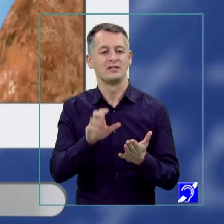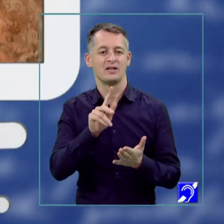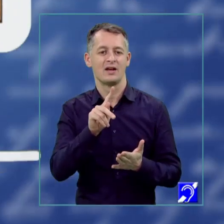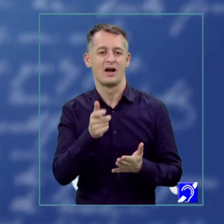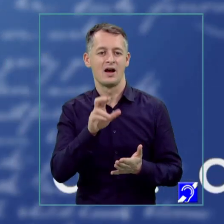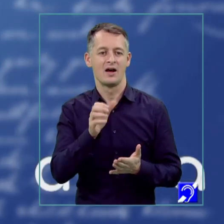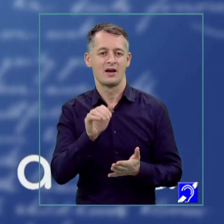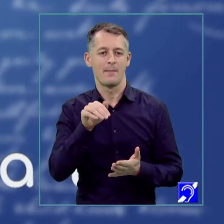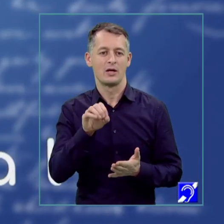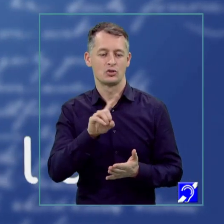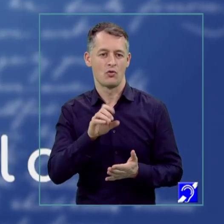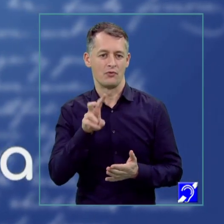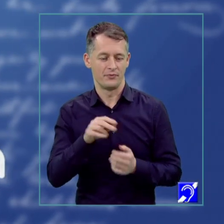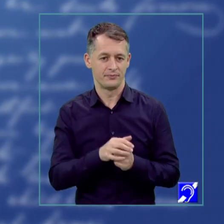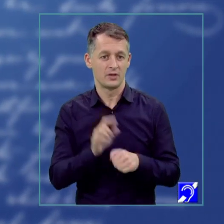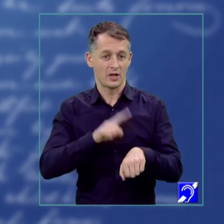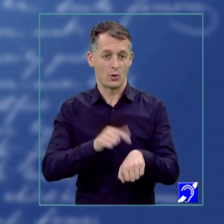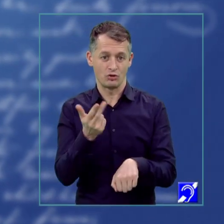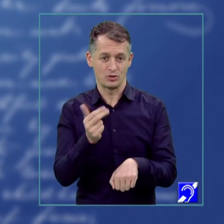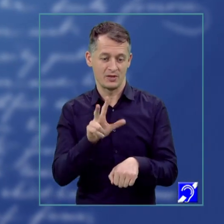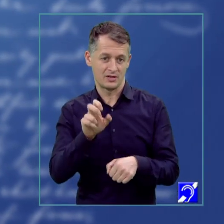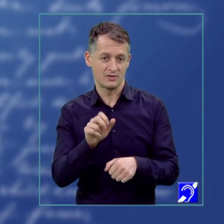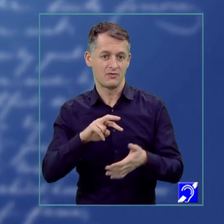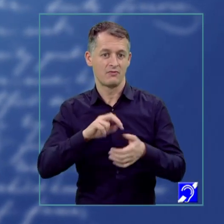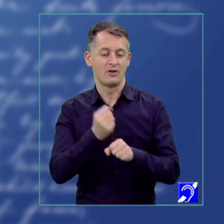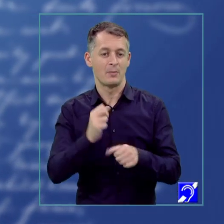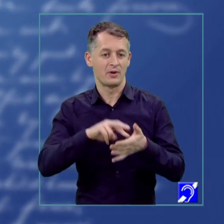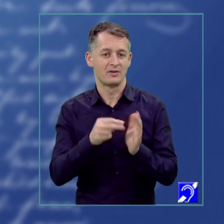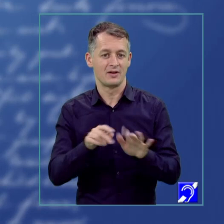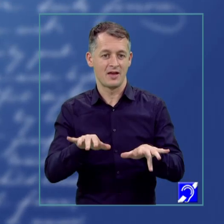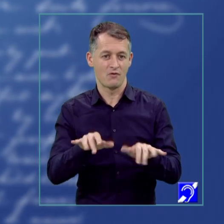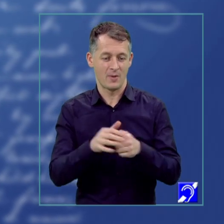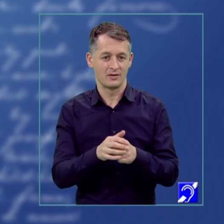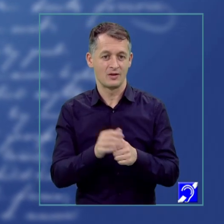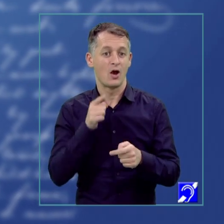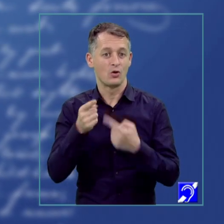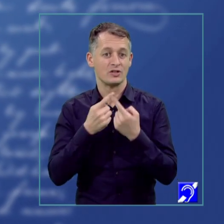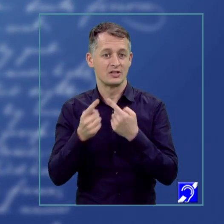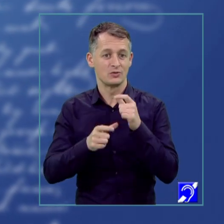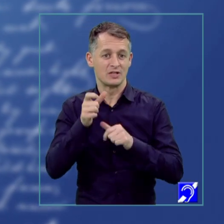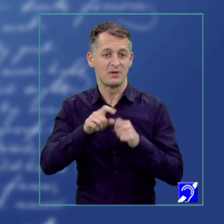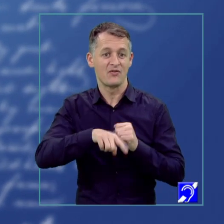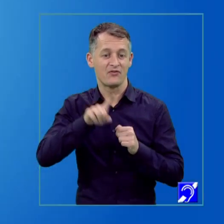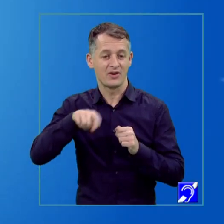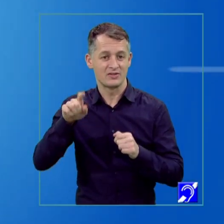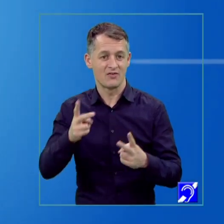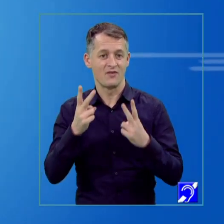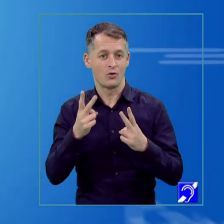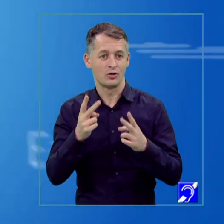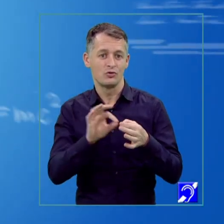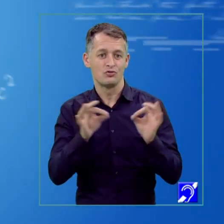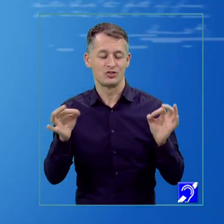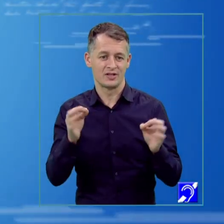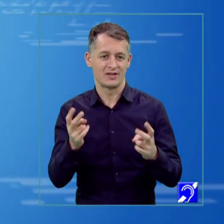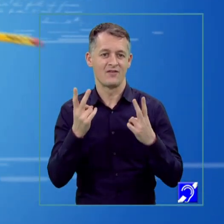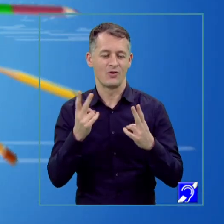care urmează. De la ora 15.30 facem pregătire la informatică. Veți discuta despre frecvența valorilor într-un șir de valori.